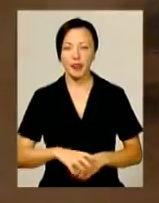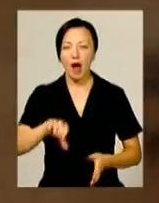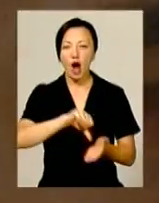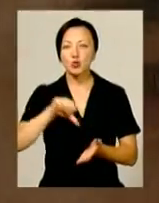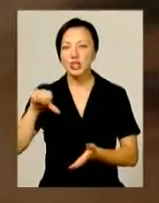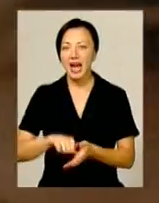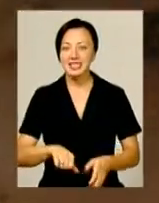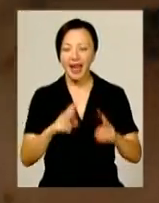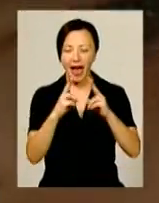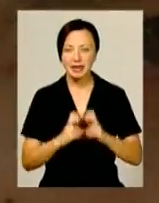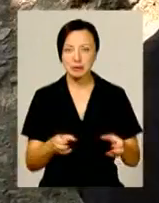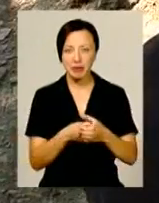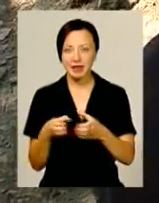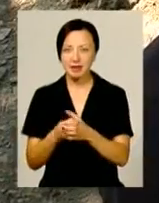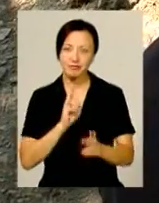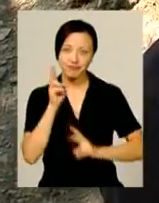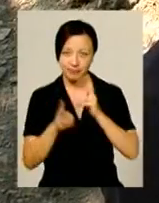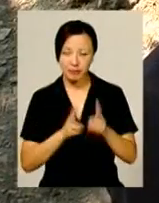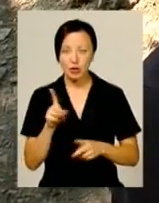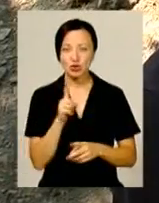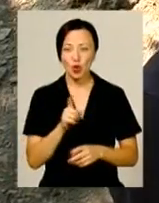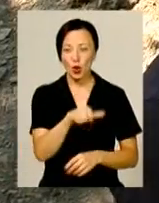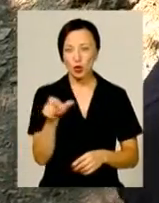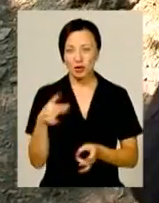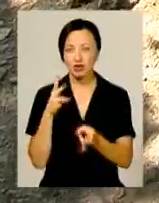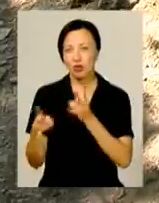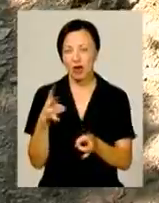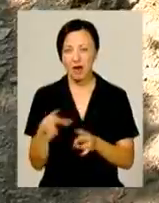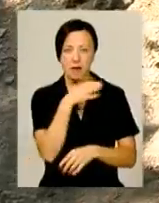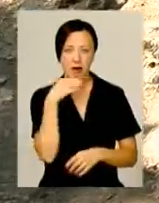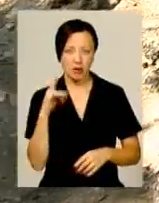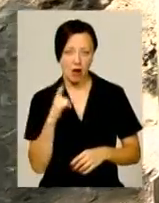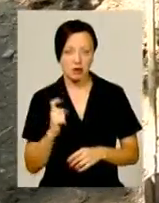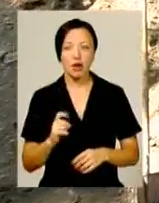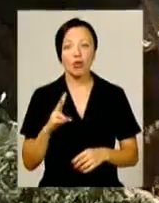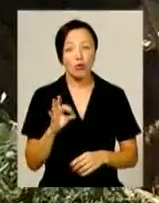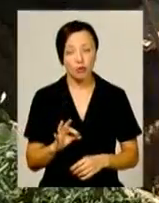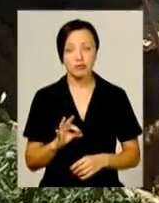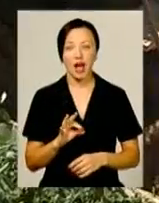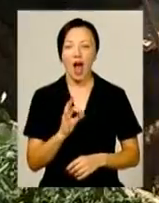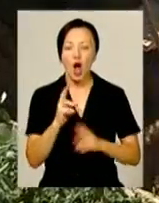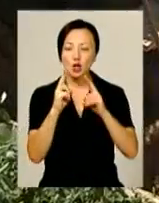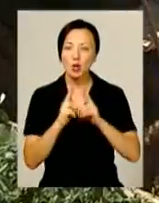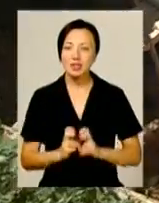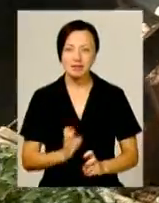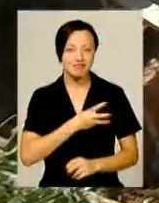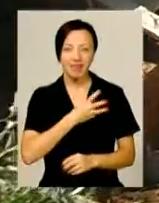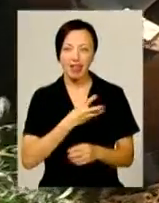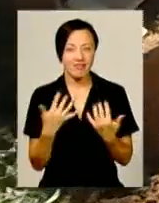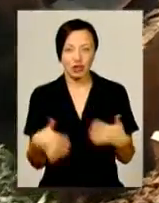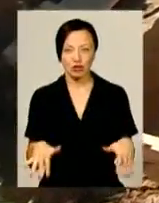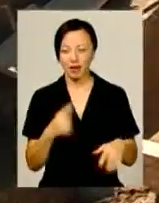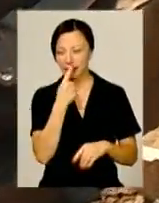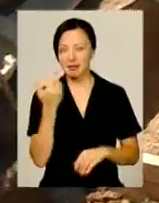експедиції нарікають, недоброзичливці шкодять їм вже не вперше. Та попри це дослідники ентузіазму не втрачають. Кажуть,